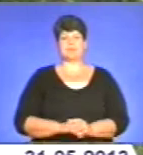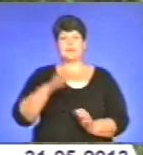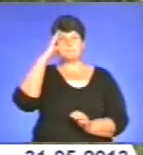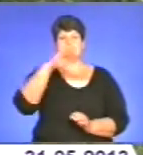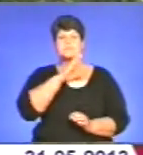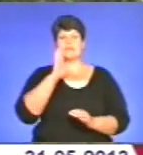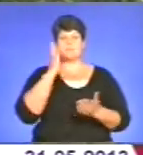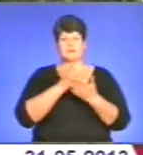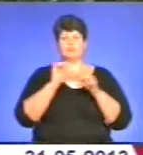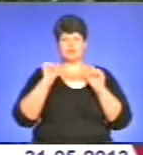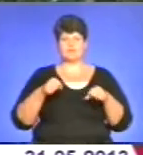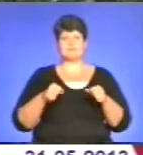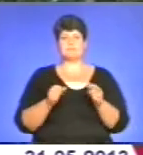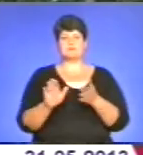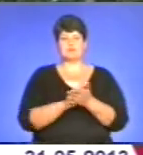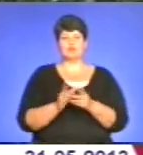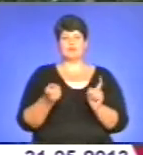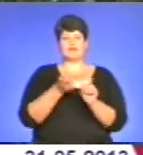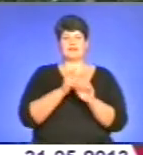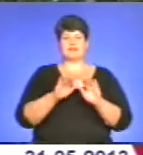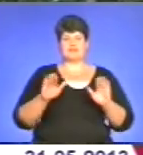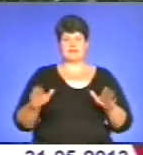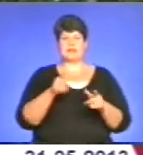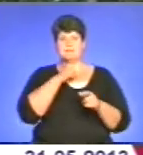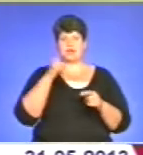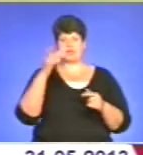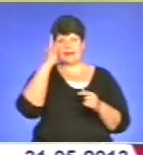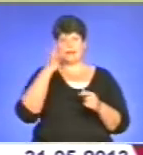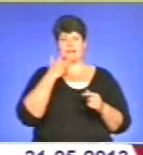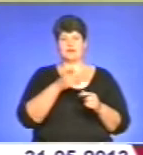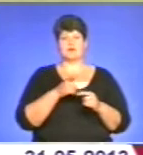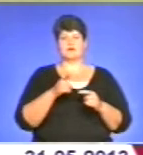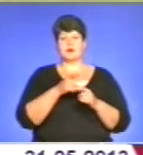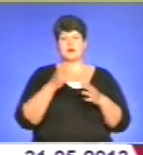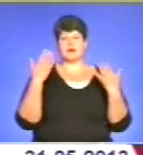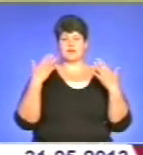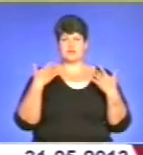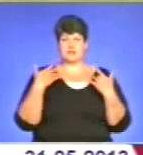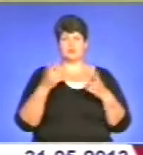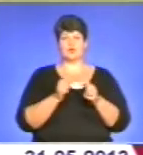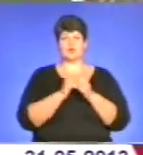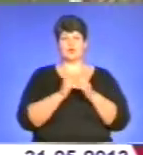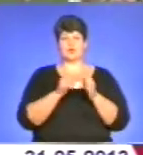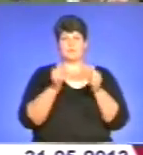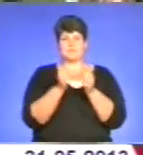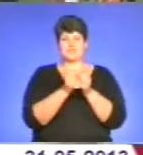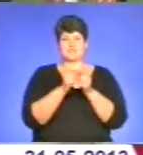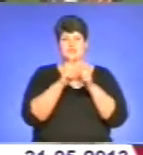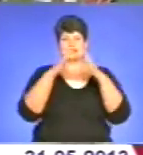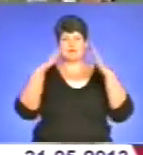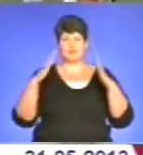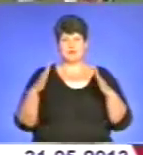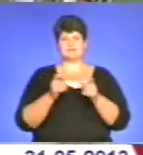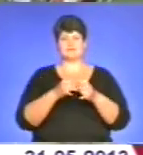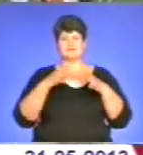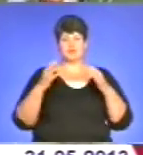матимуть змогу безкоштовно прилаштувати дітей на період літніх канікул. Мережа пришкільних таборів щороку зростає. Цьогоріч в таких таборах